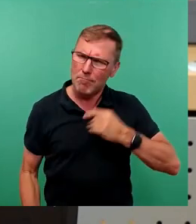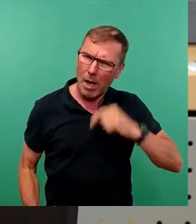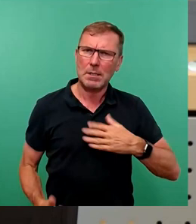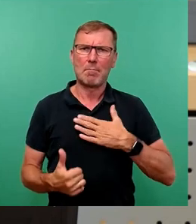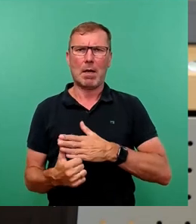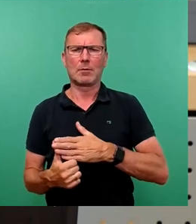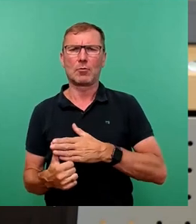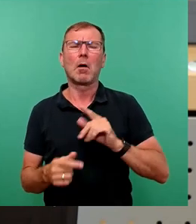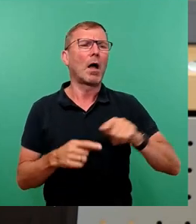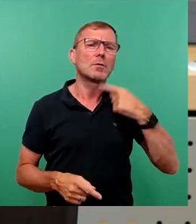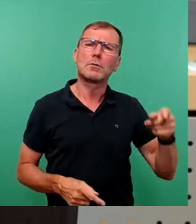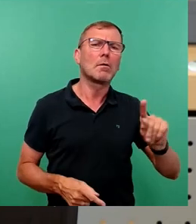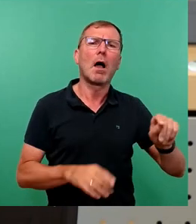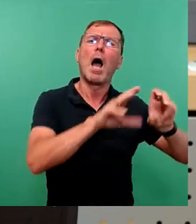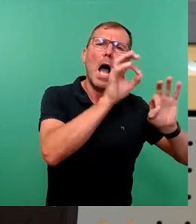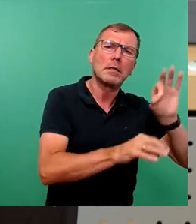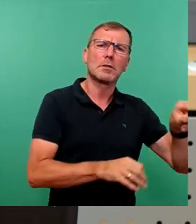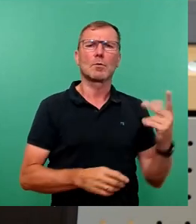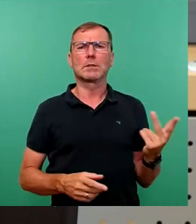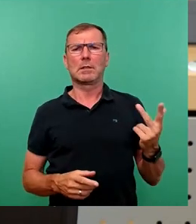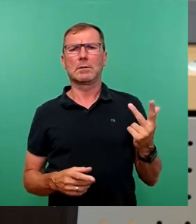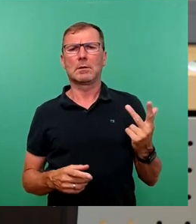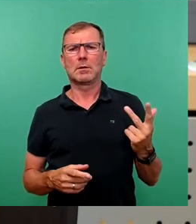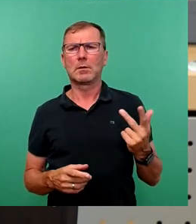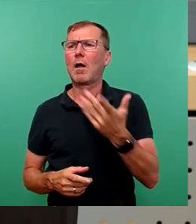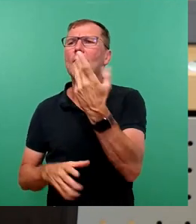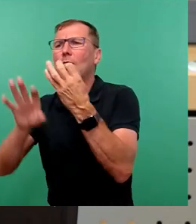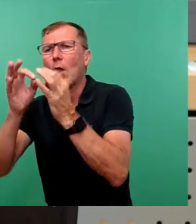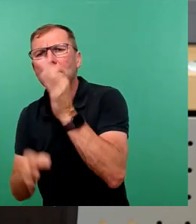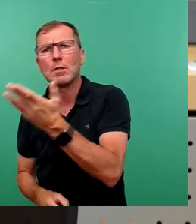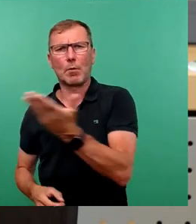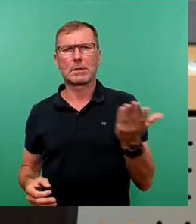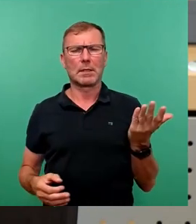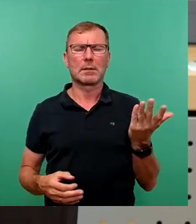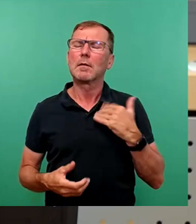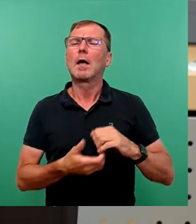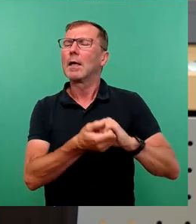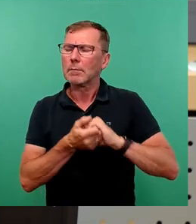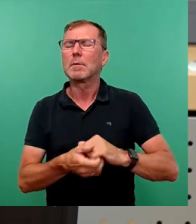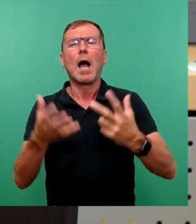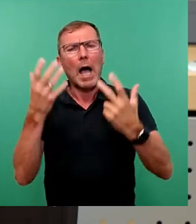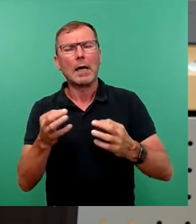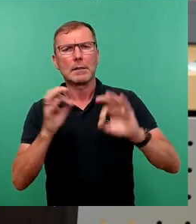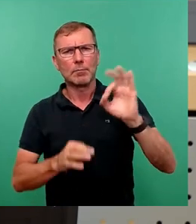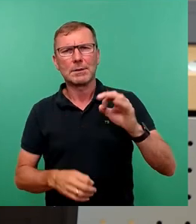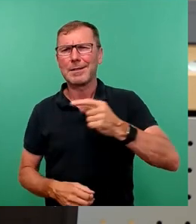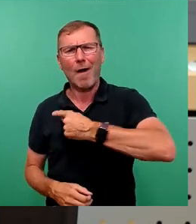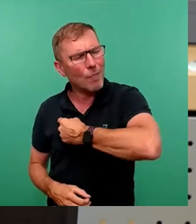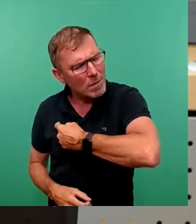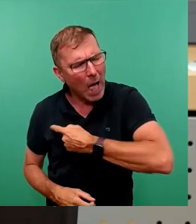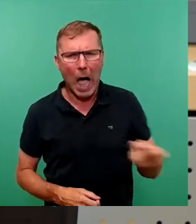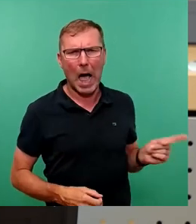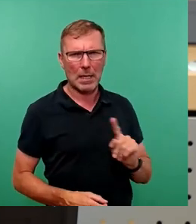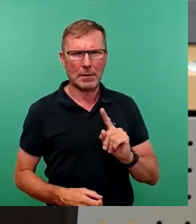Einige waren der Meinung 80 Prozent oder 90 Prozent. Wir haben uns gar nicht 80 Prozent von allen, da wir wirklich